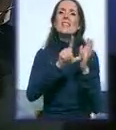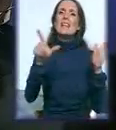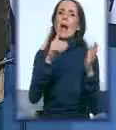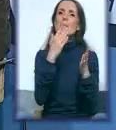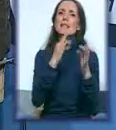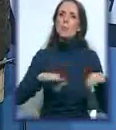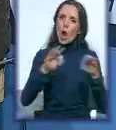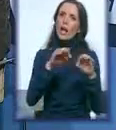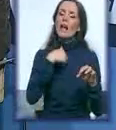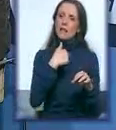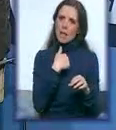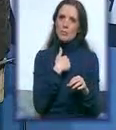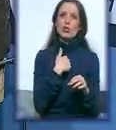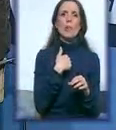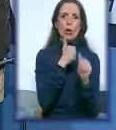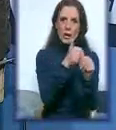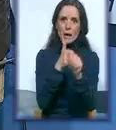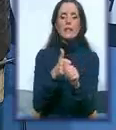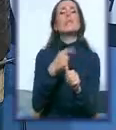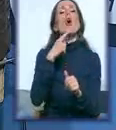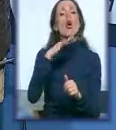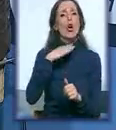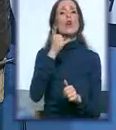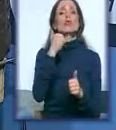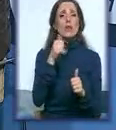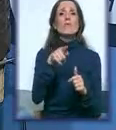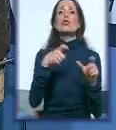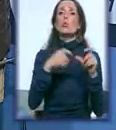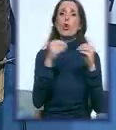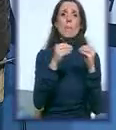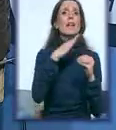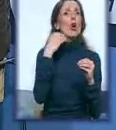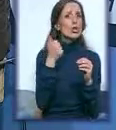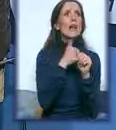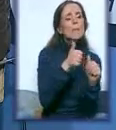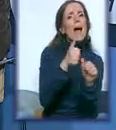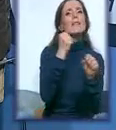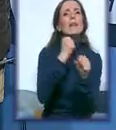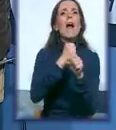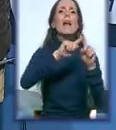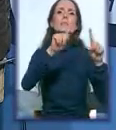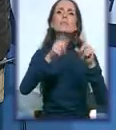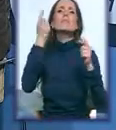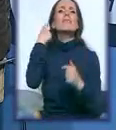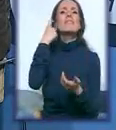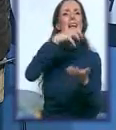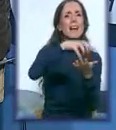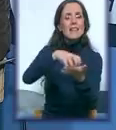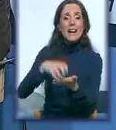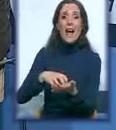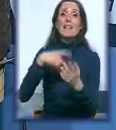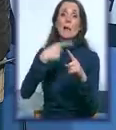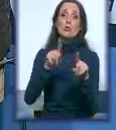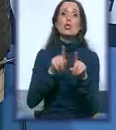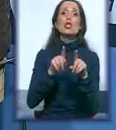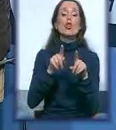baš izrazito kao televizija prati i rad, i određenih sekretarijate, pogotovo apostrofira to partnerstvo sa